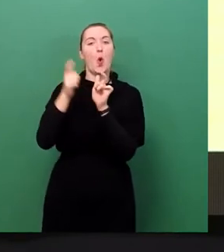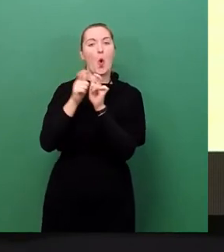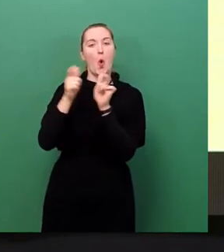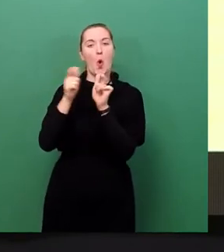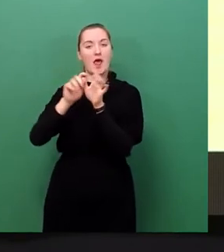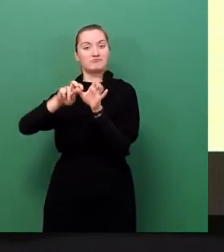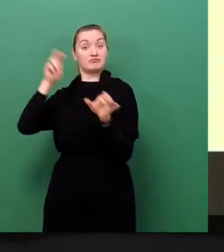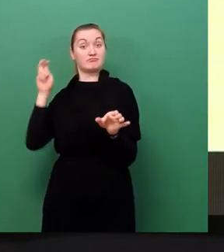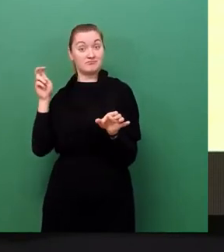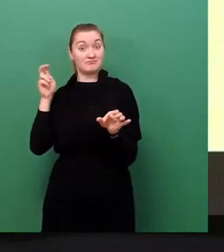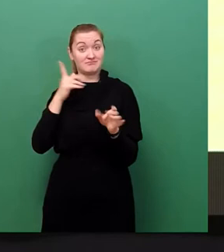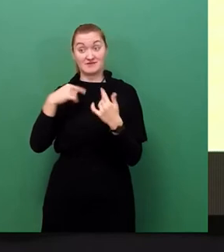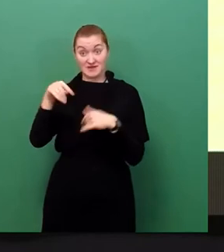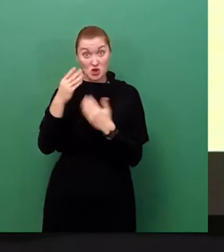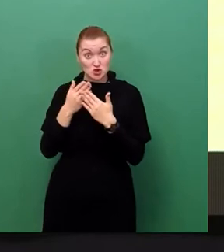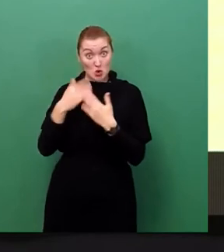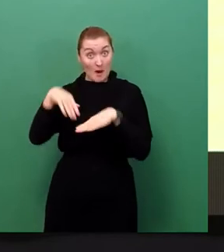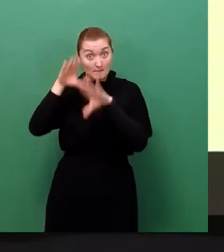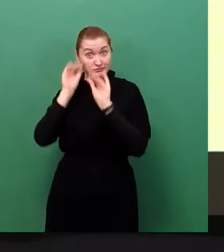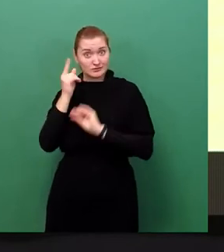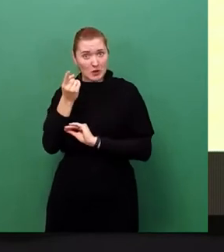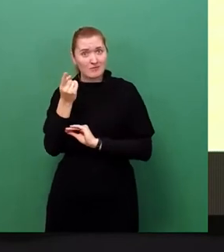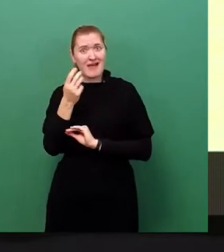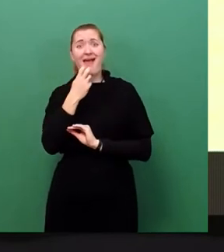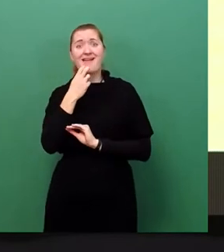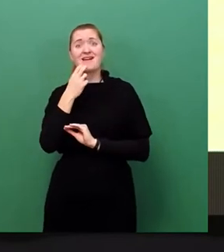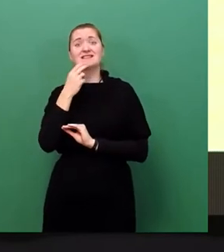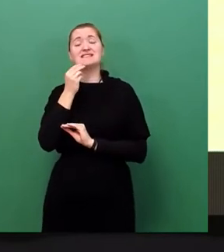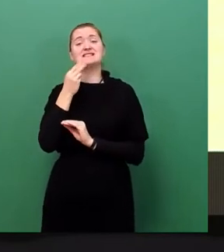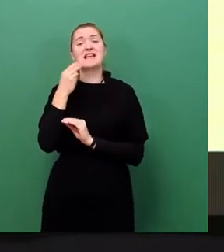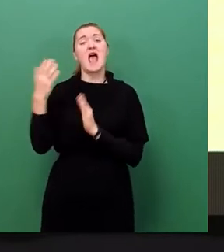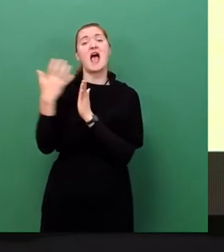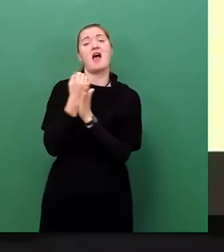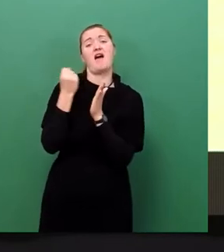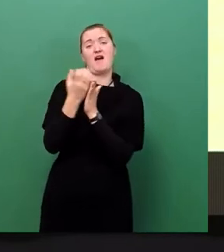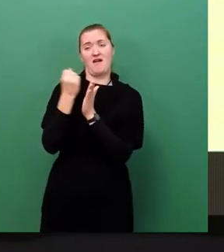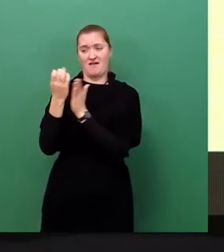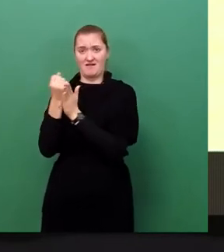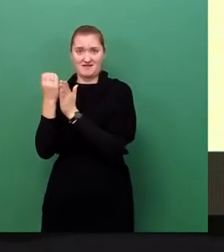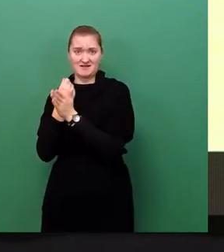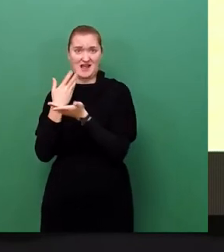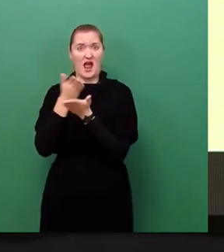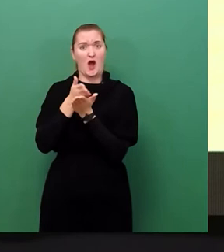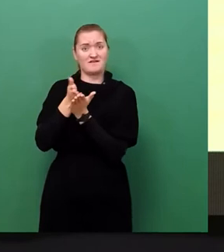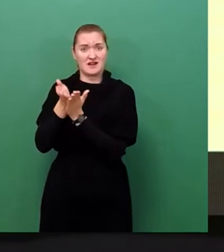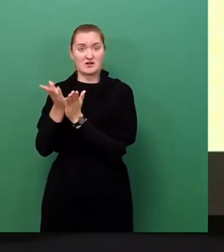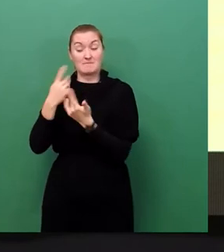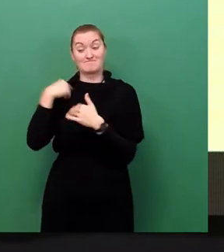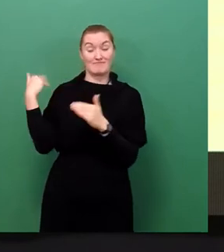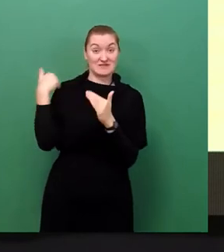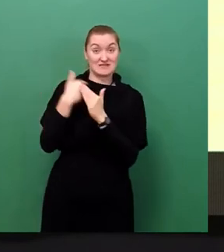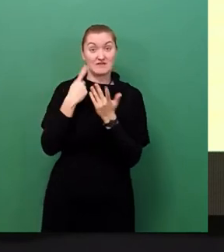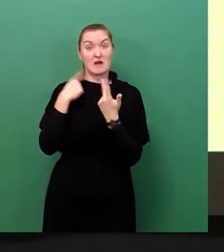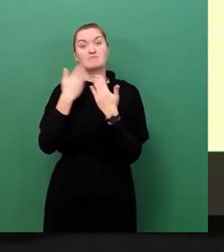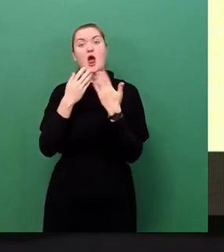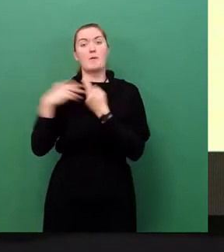Rationierung von Energie bedeutet. Wir erleben die Auswirkungen selbst bis zu unserer Industrie. Wir spüren heute, wie Lieferketten gestört sind,